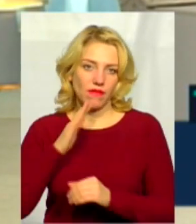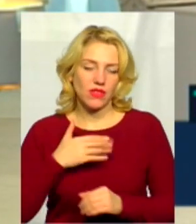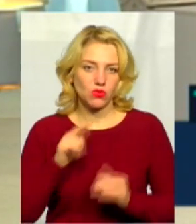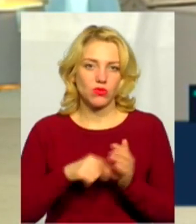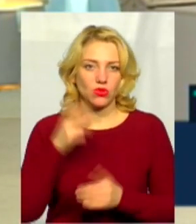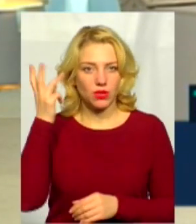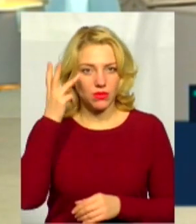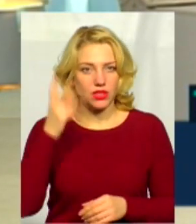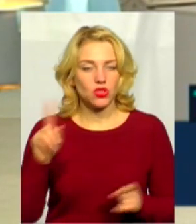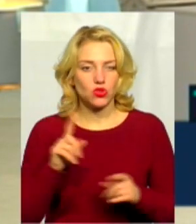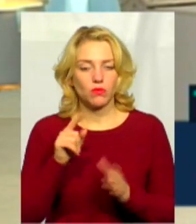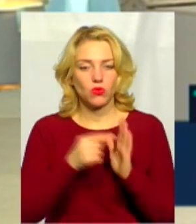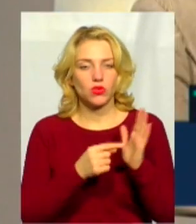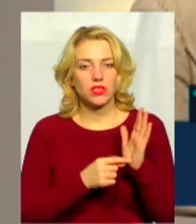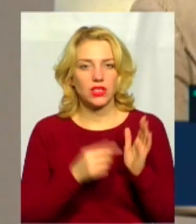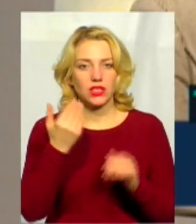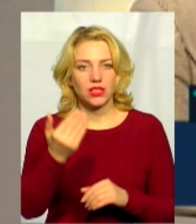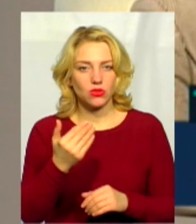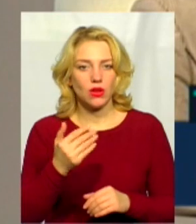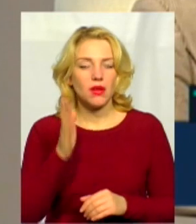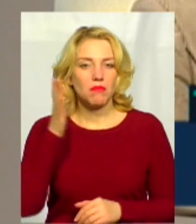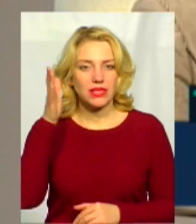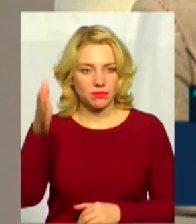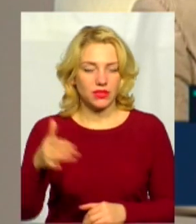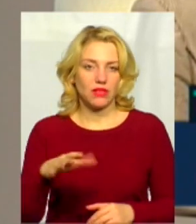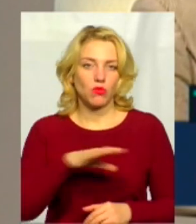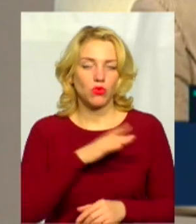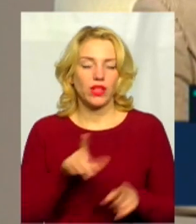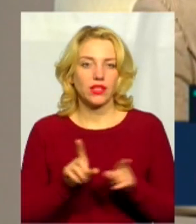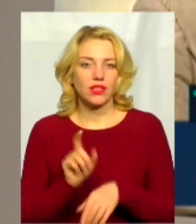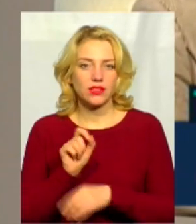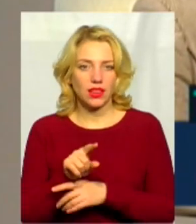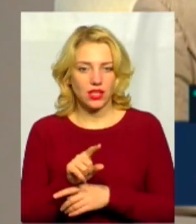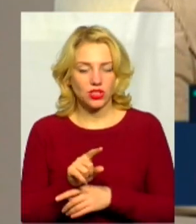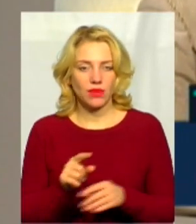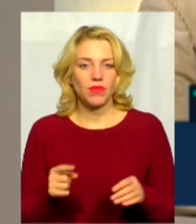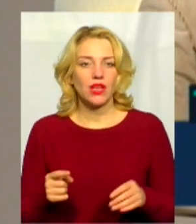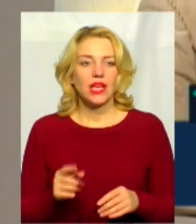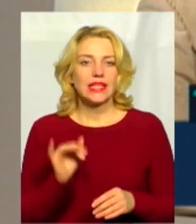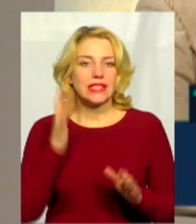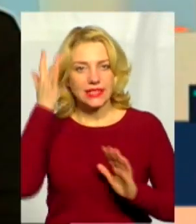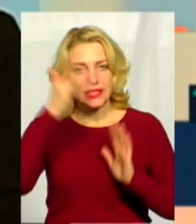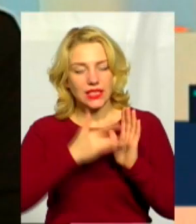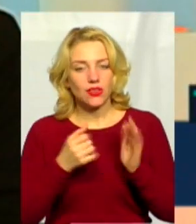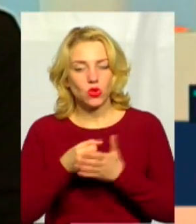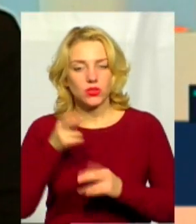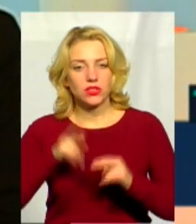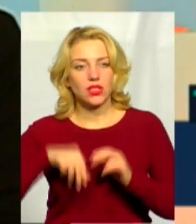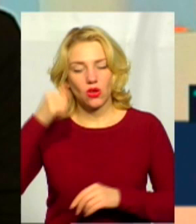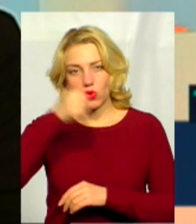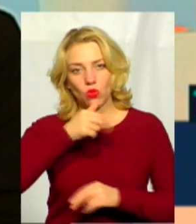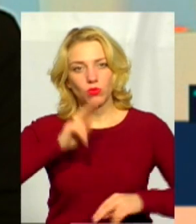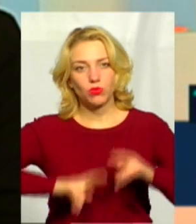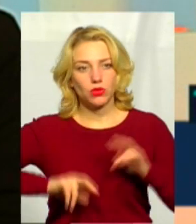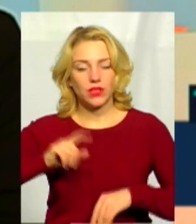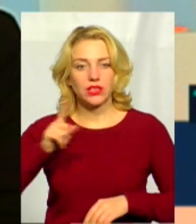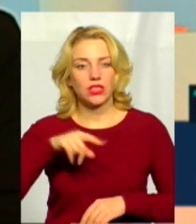оцінити їх перспективу. І була така задача стояла, навіть не задача, ціль до кінця року, побудувати